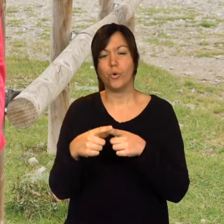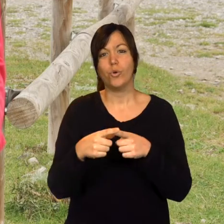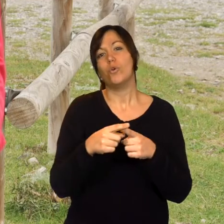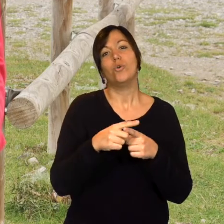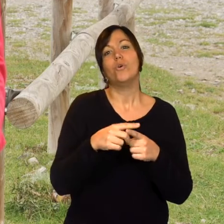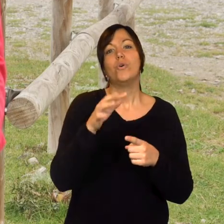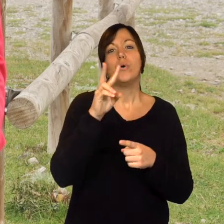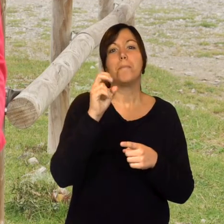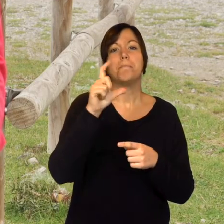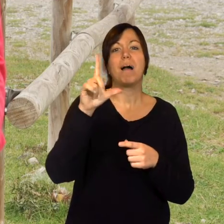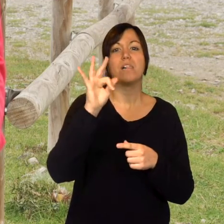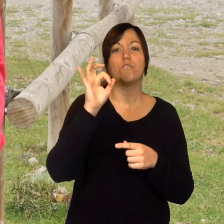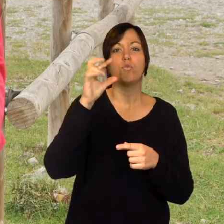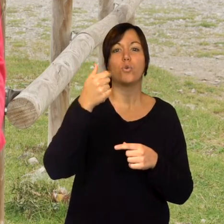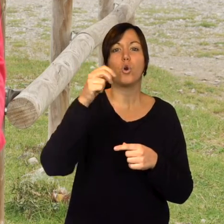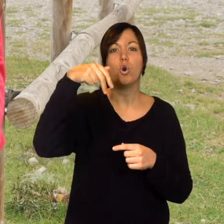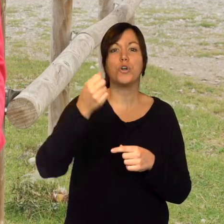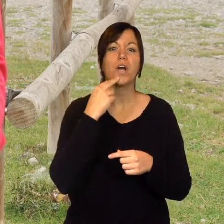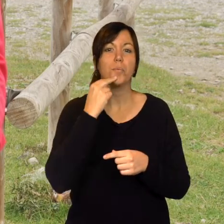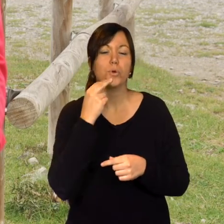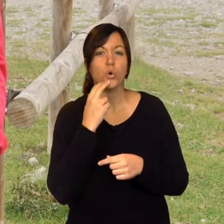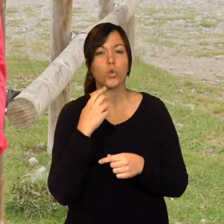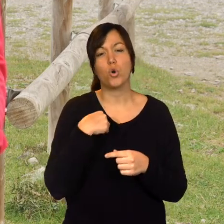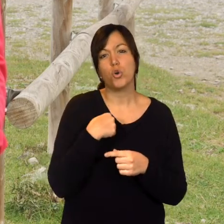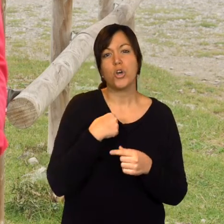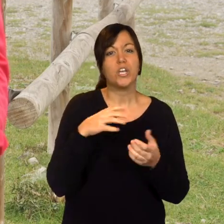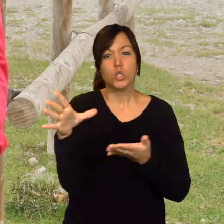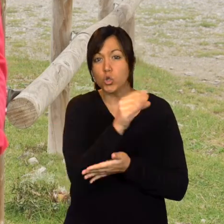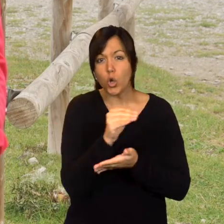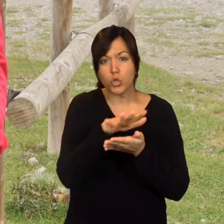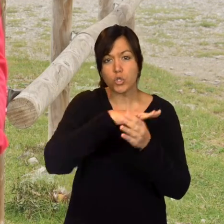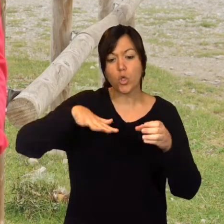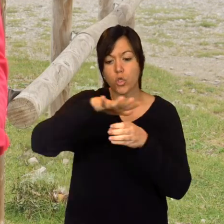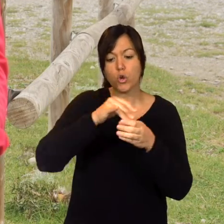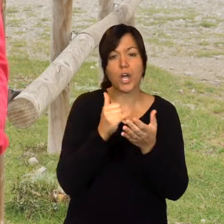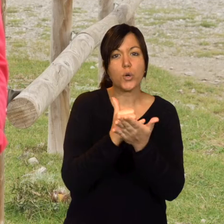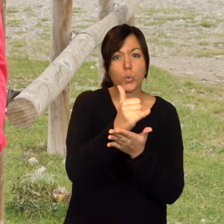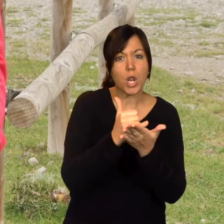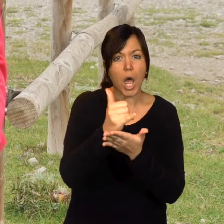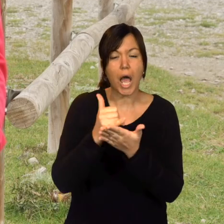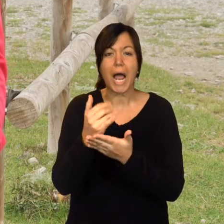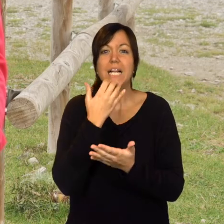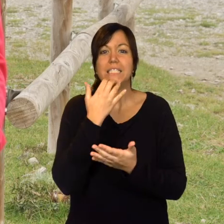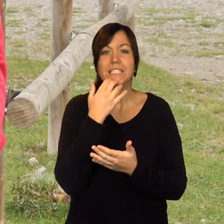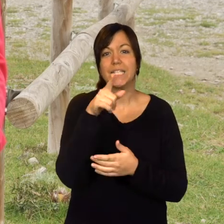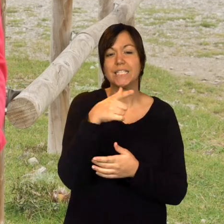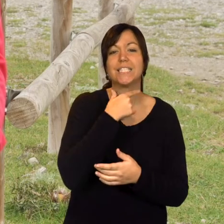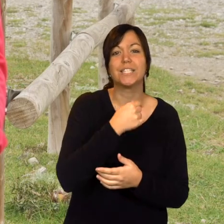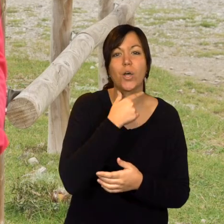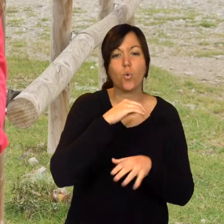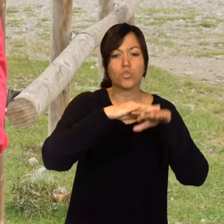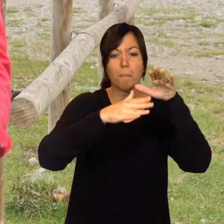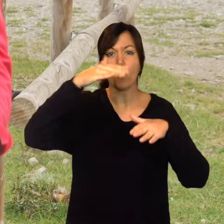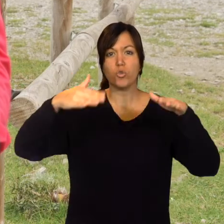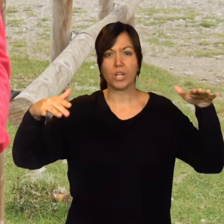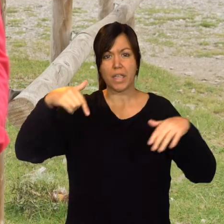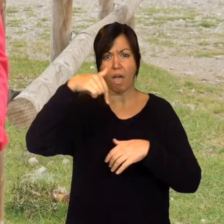dir, hi de tot. Un Vallfogona, un Camprodon... Home, jo crec que sí. És molt rural, és una zona superrural. Si t'agrada